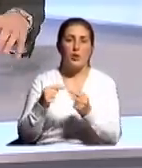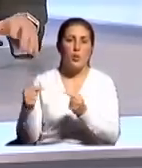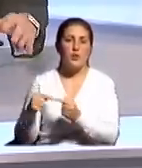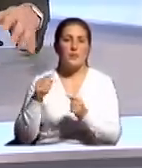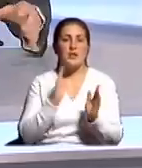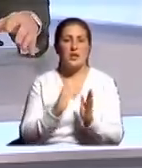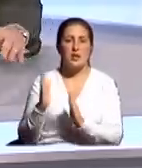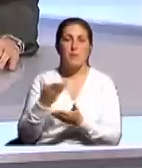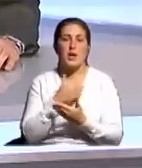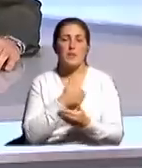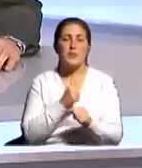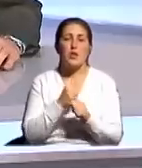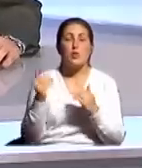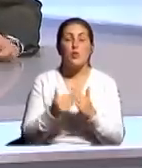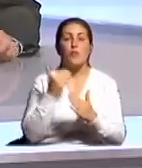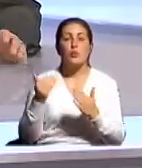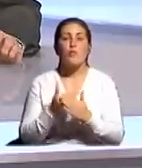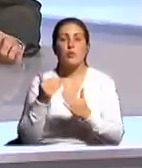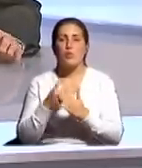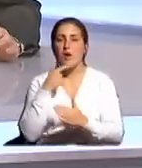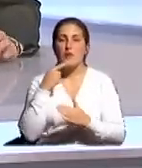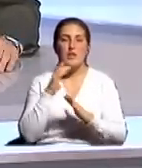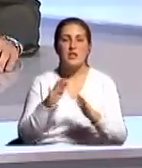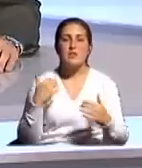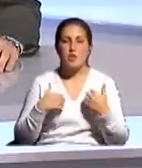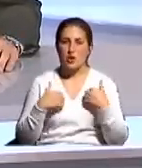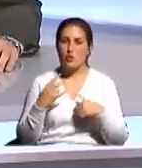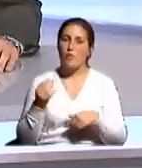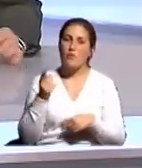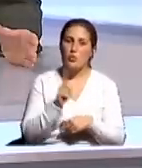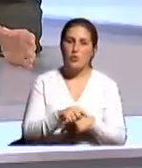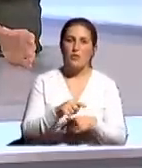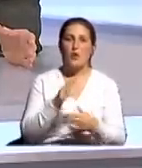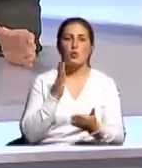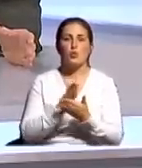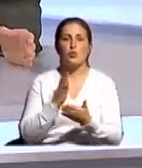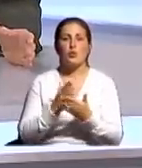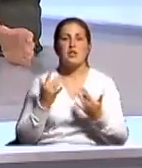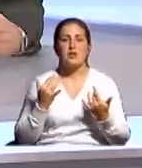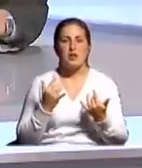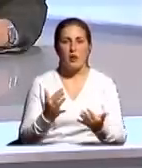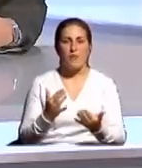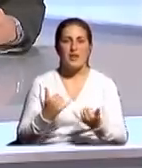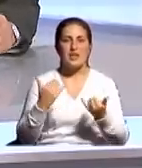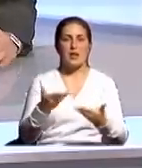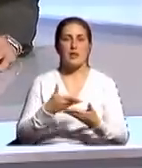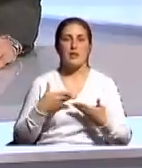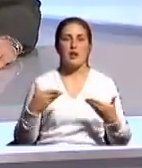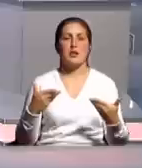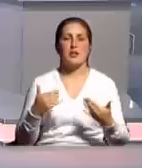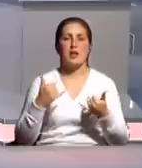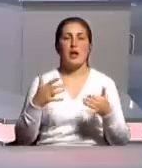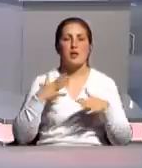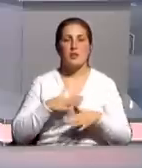хотим сделать новое, новое, новое. Они говорят, не спешите. Но в то же время существуют требования для нас, для